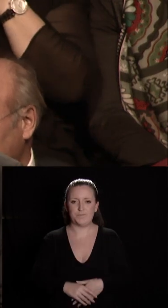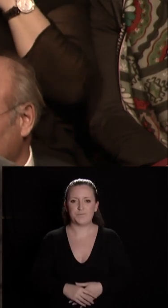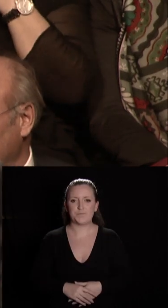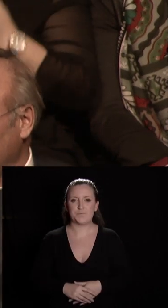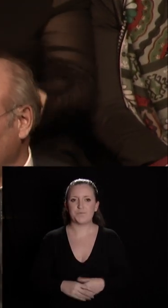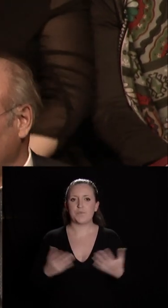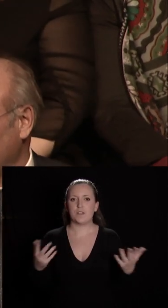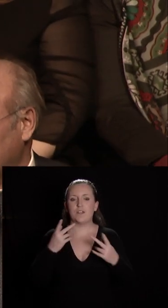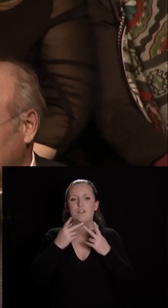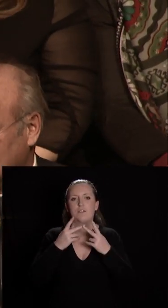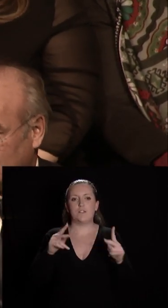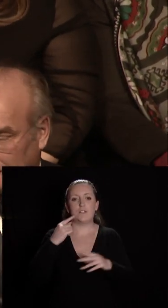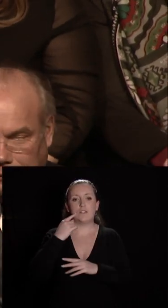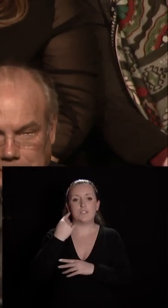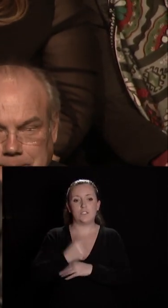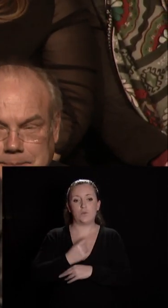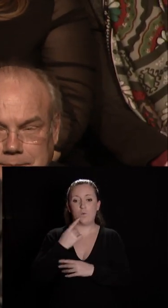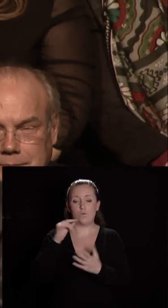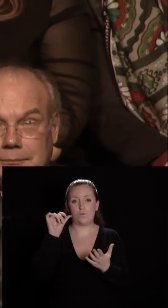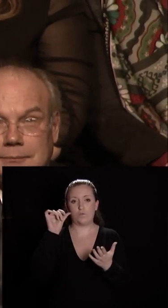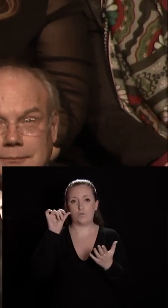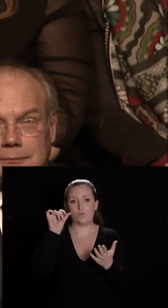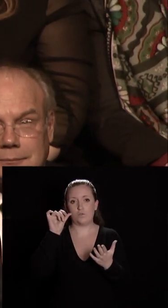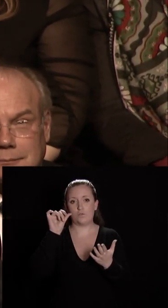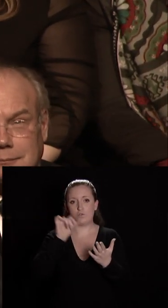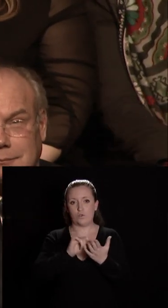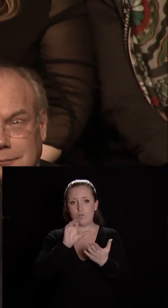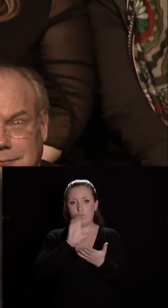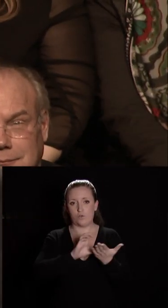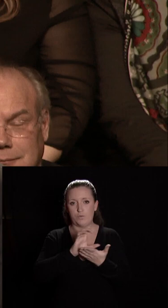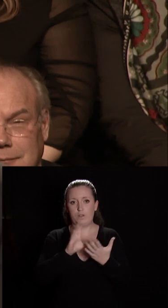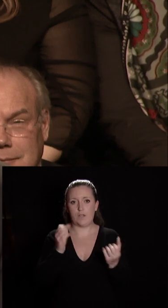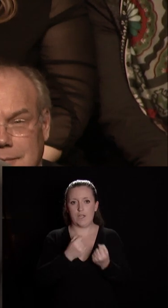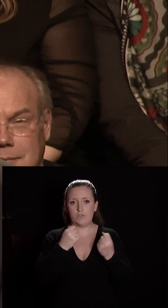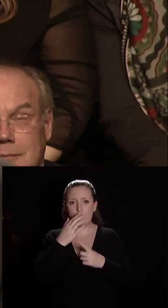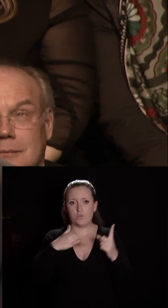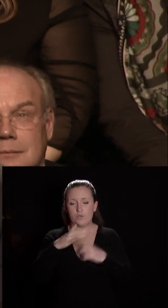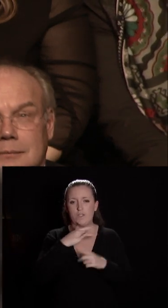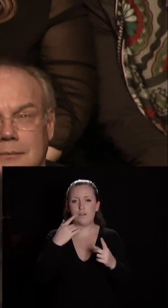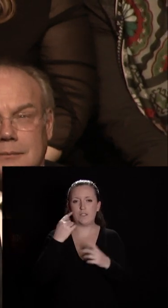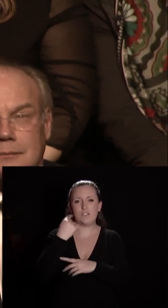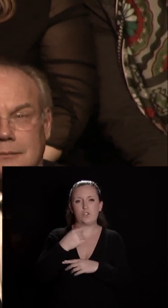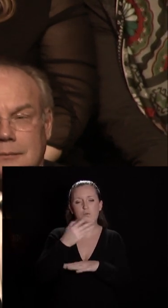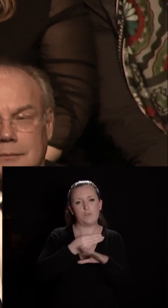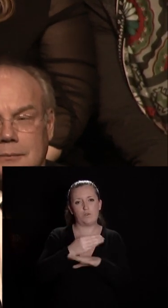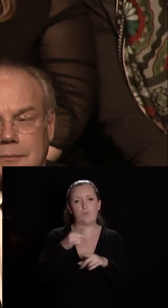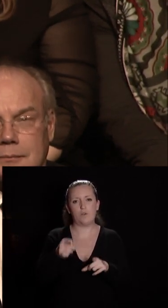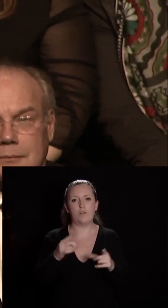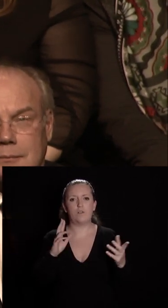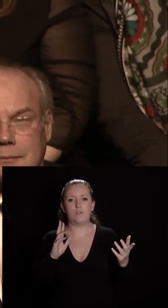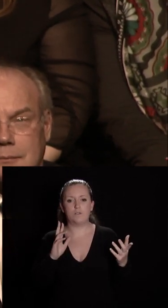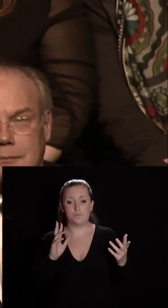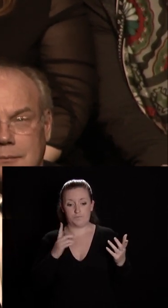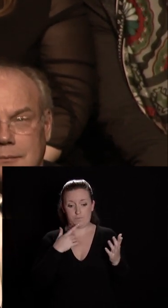donc la ville de Dijon son centre d'action communale d'action sociale et Dijon métropole sont les premières collectivités à avoir été